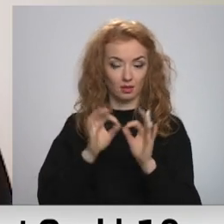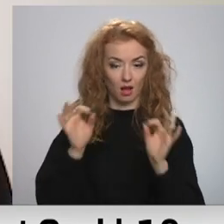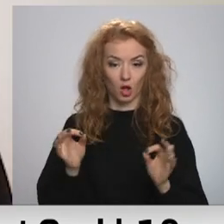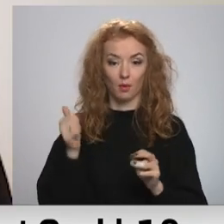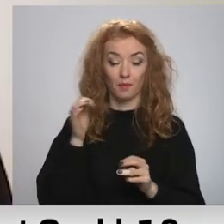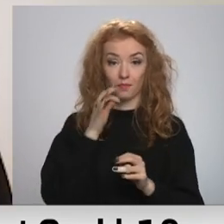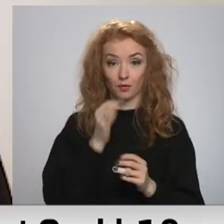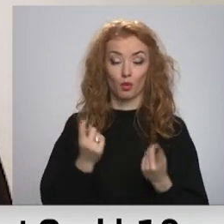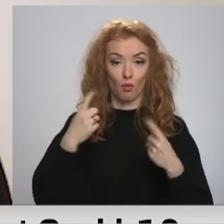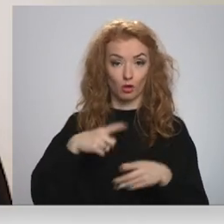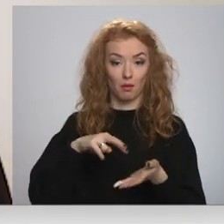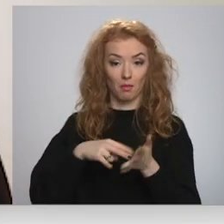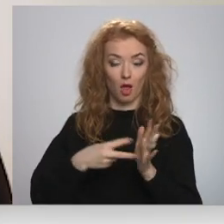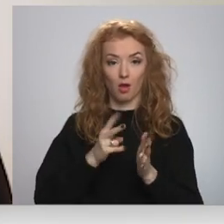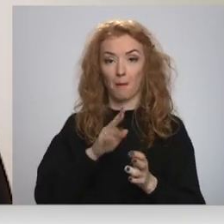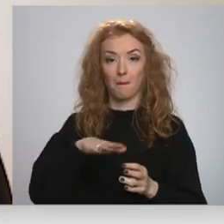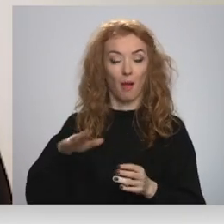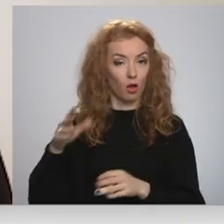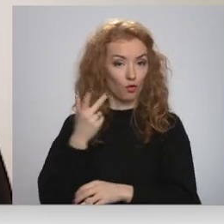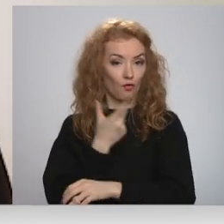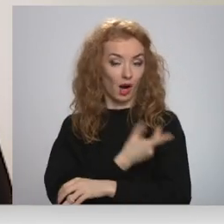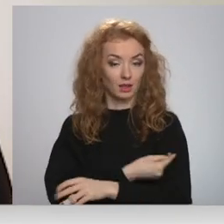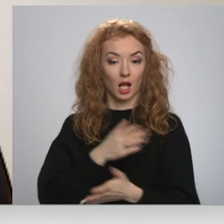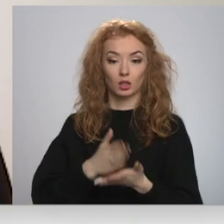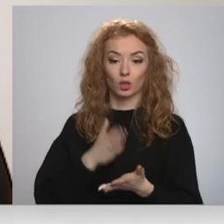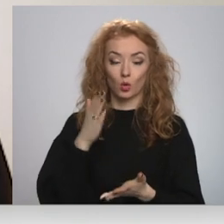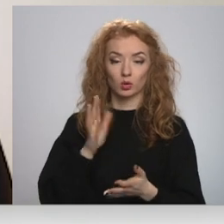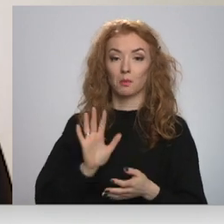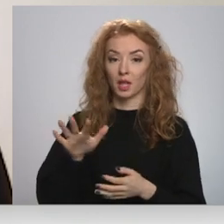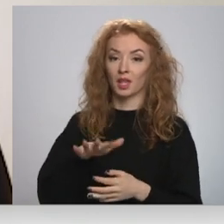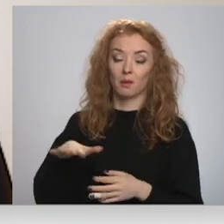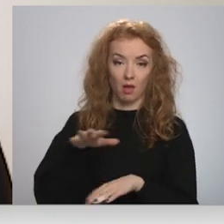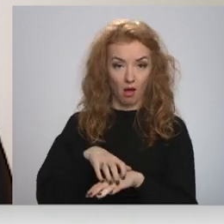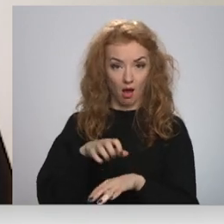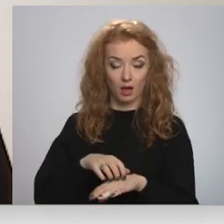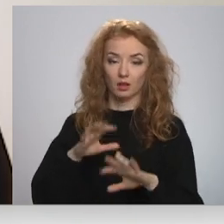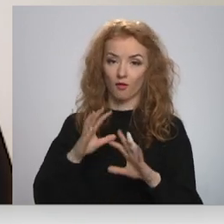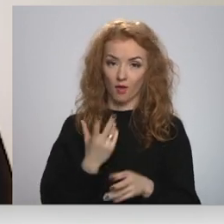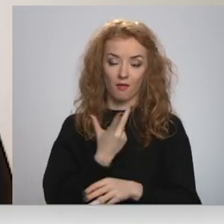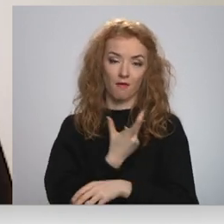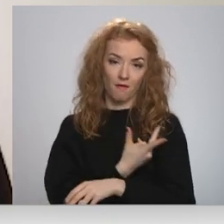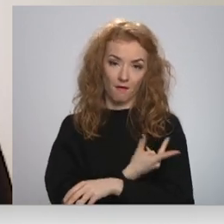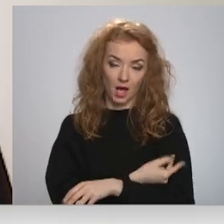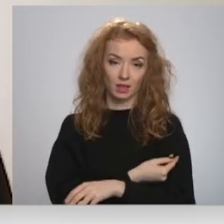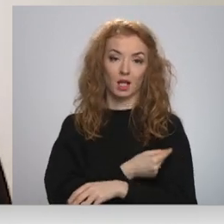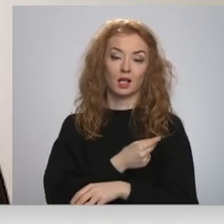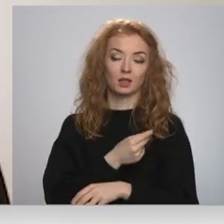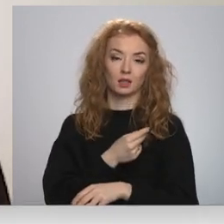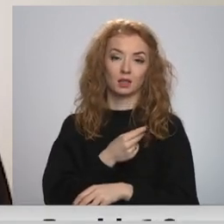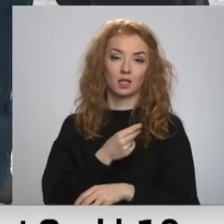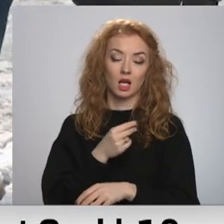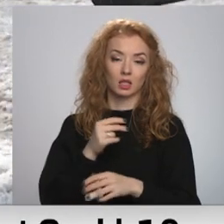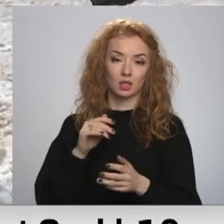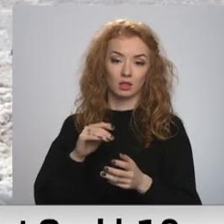Šobrīd ir plānotas, ka bērnu vakcinācija notiks pie ģimenes ārstiem vai ārstiencības iestāžu vakcinācijas